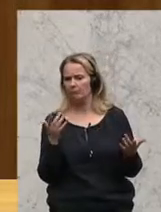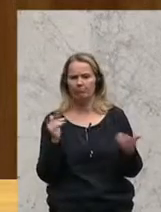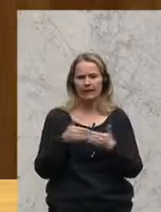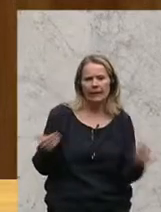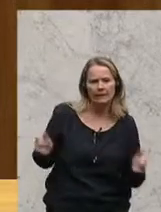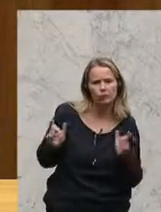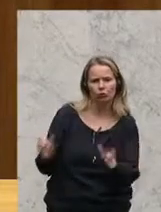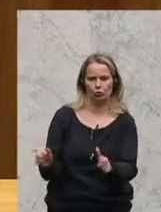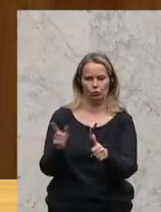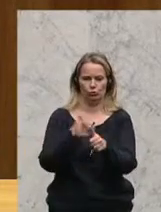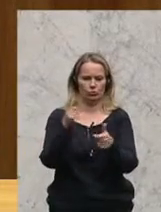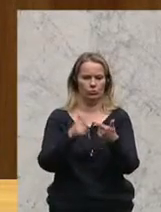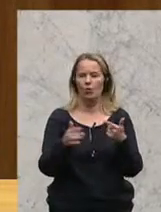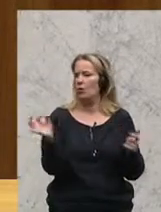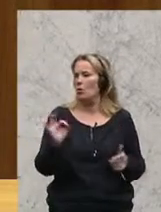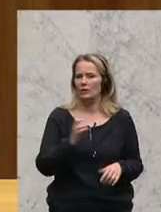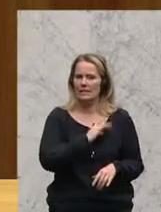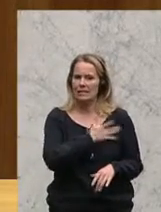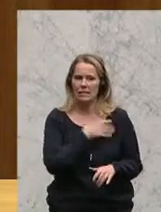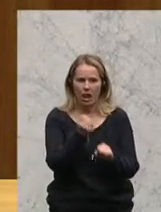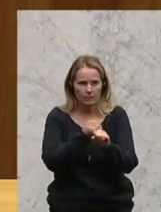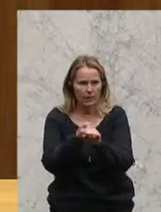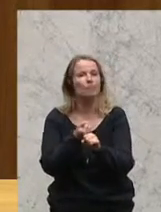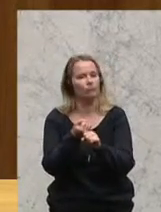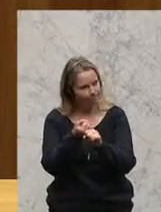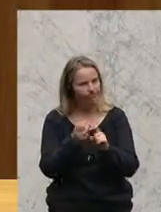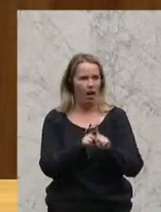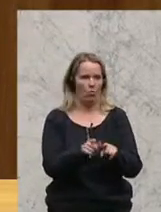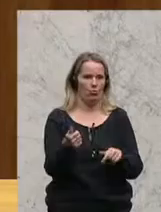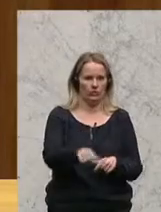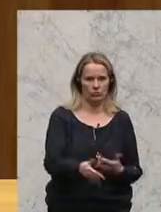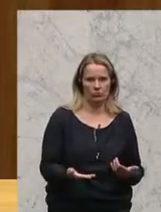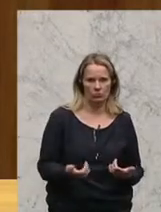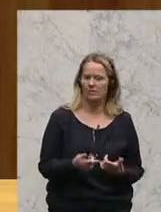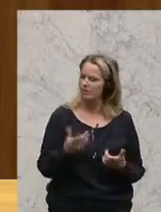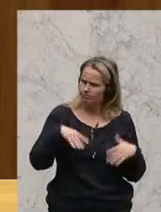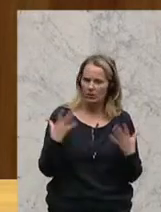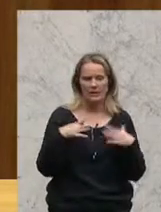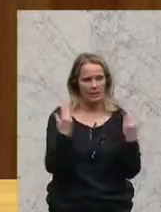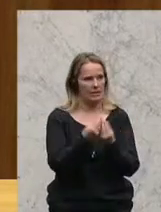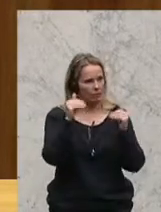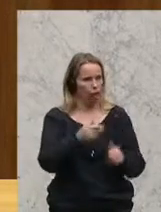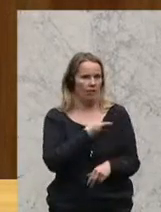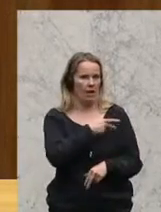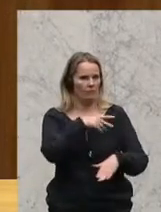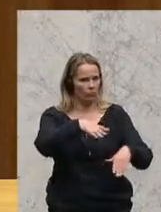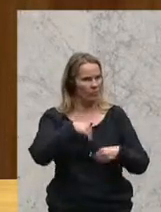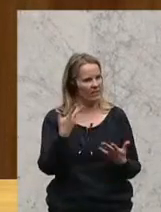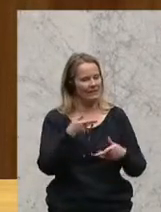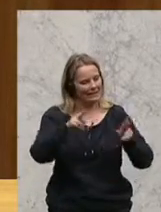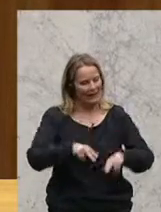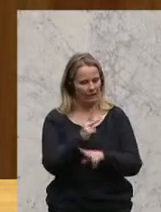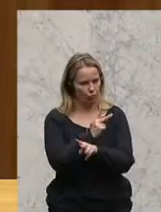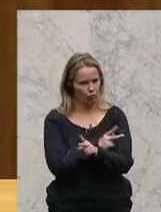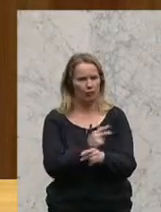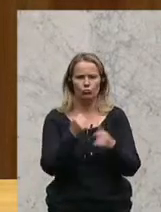Grenzschutz auf der einen Seite oder bei der Kriminalitätsbekämpfung auf der anderen Seite. Wir müssen gemeinsam dafür sorgen, dass Rechtsstaatlichkeit,